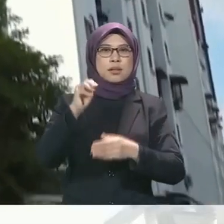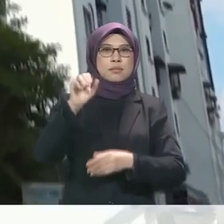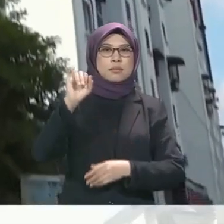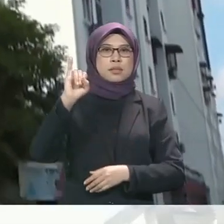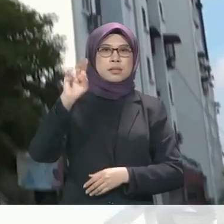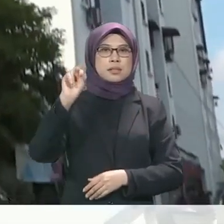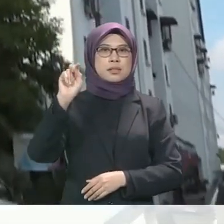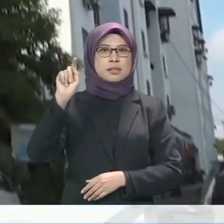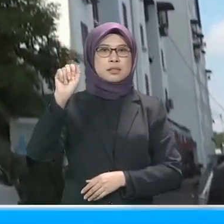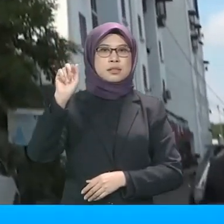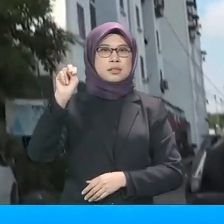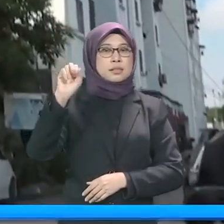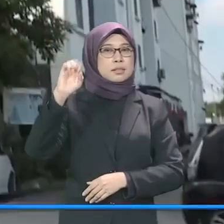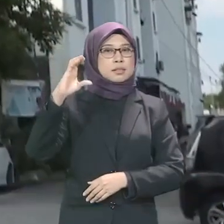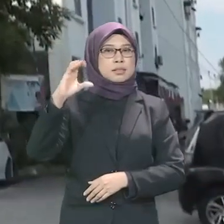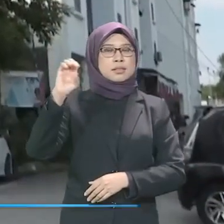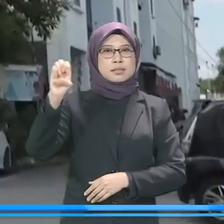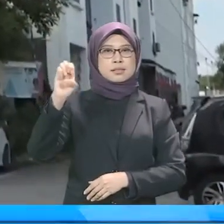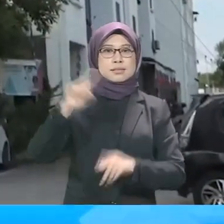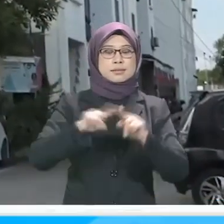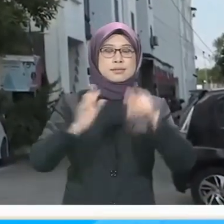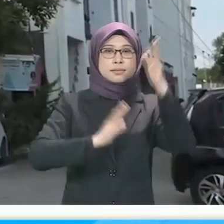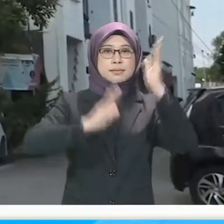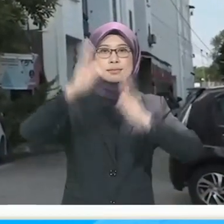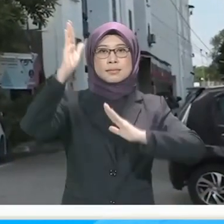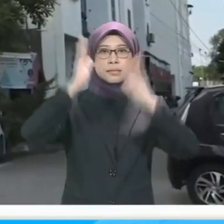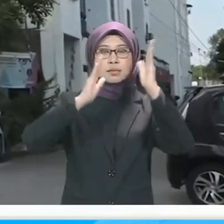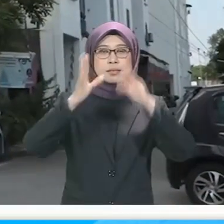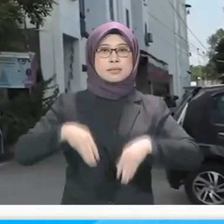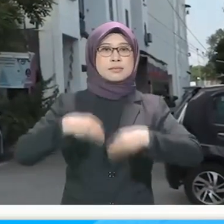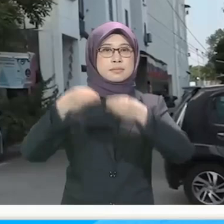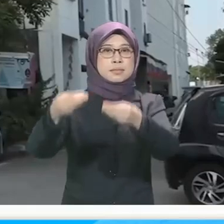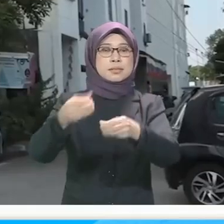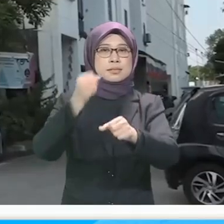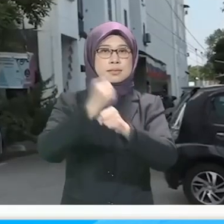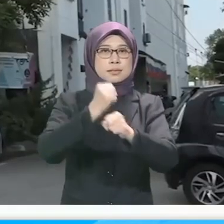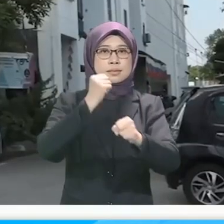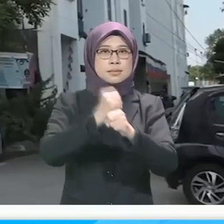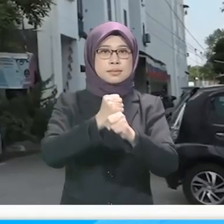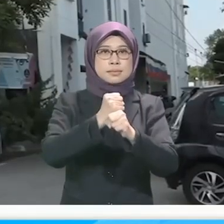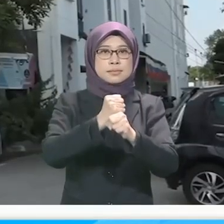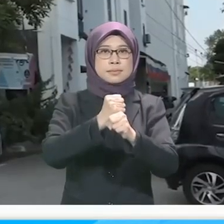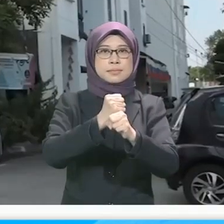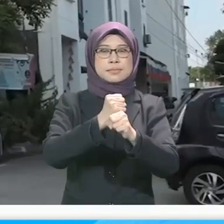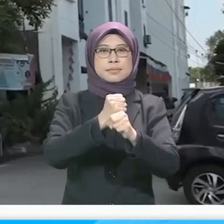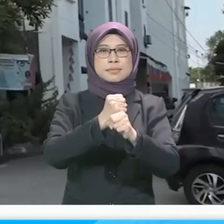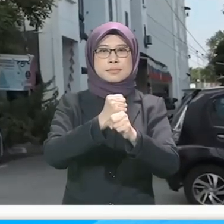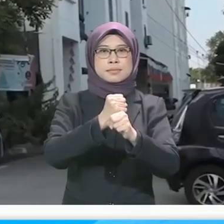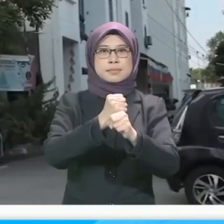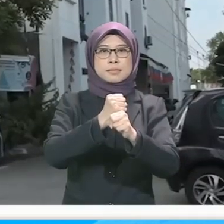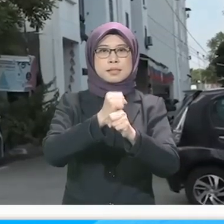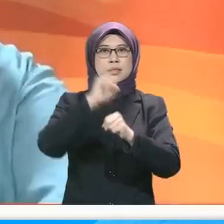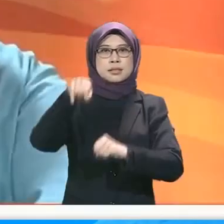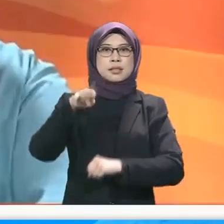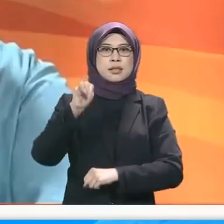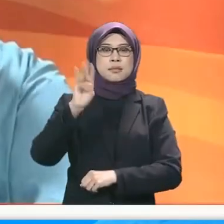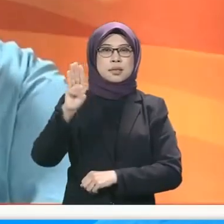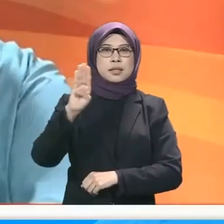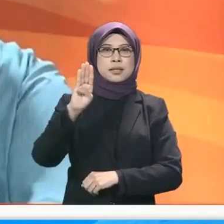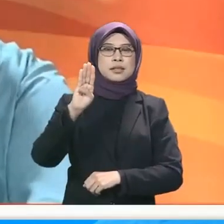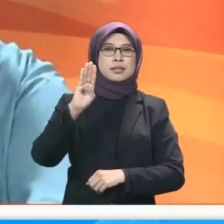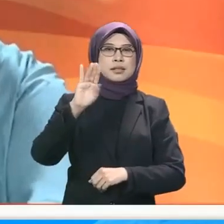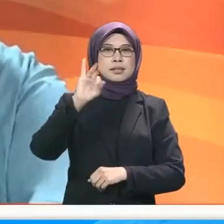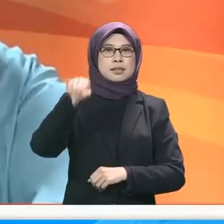Tetapi di Malaysia, kita memberi tugas ini kepada JMP dan MC